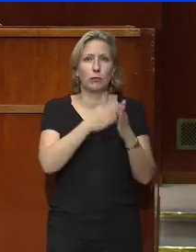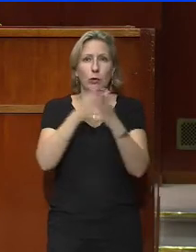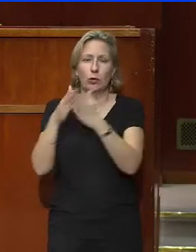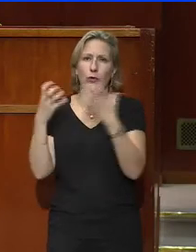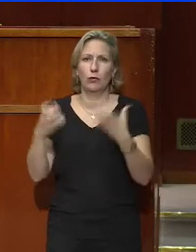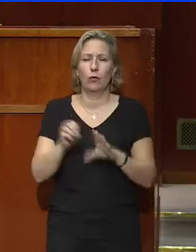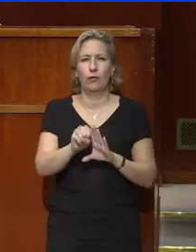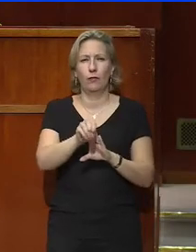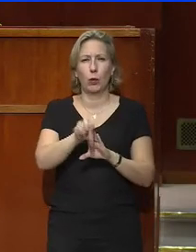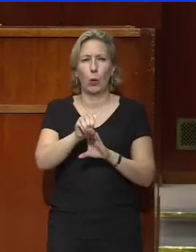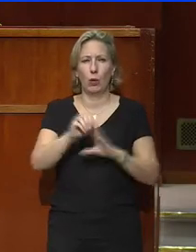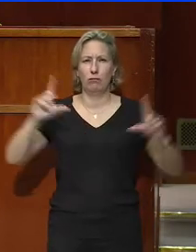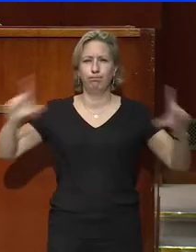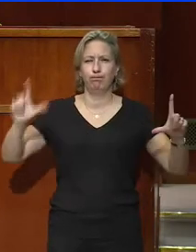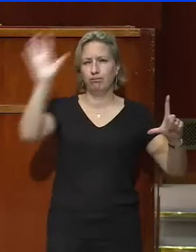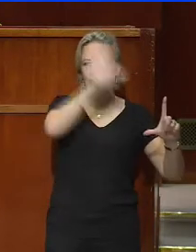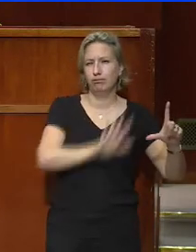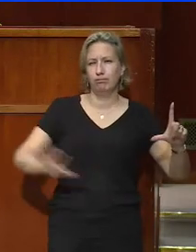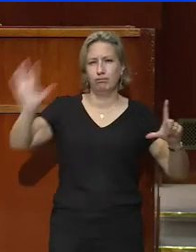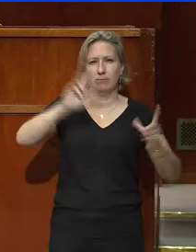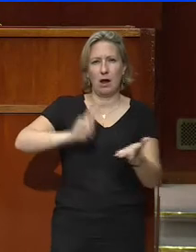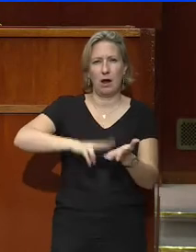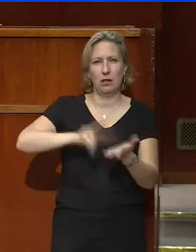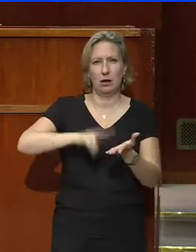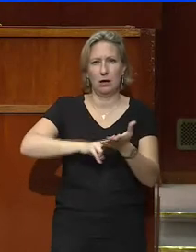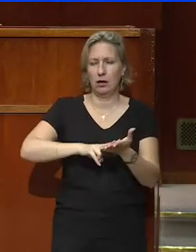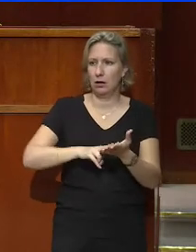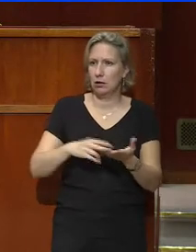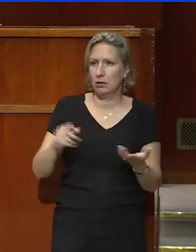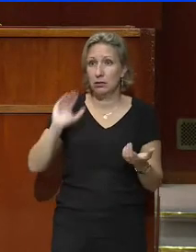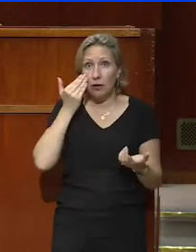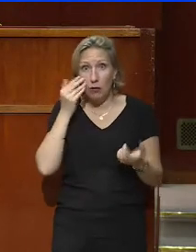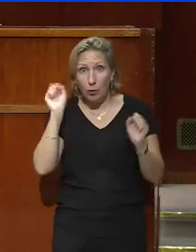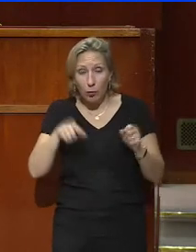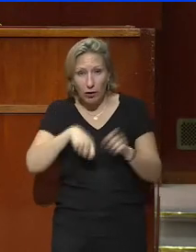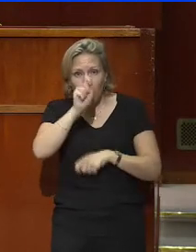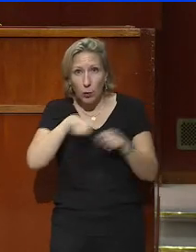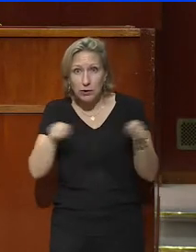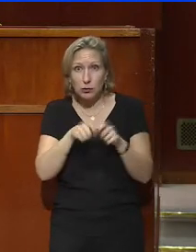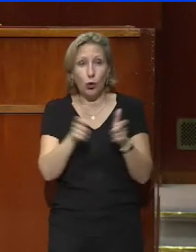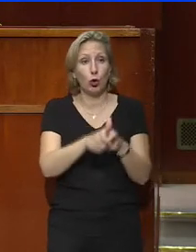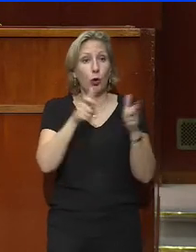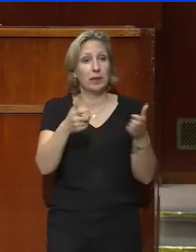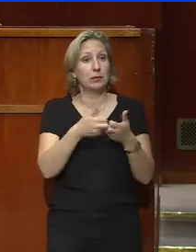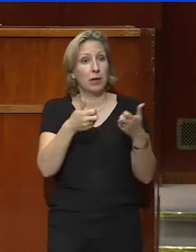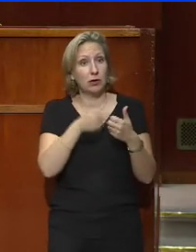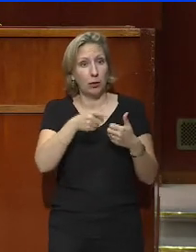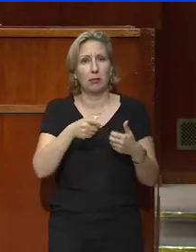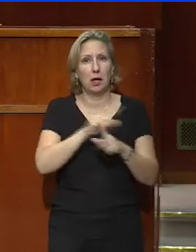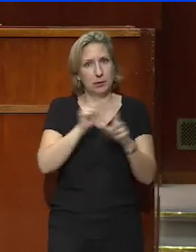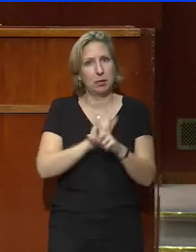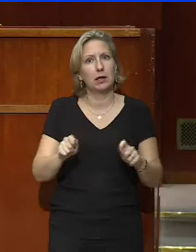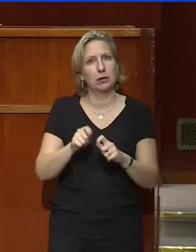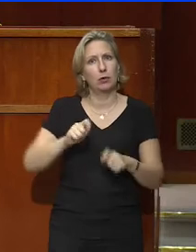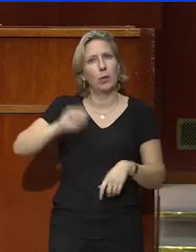photographie plus nette de la réalité, savoir s'il existe un moyen d'évaluer les performances d'une entreprise qui respecte ses obligations d'emploi,